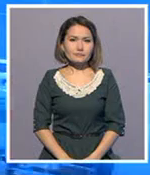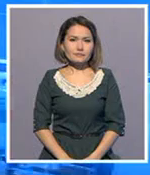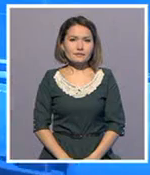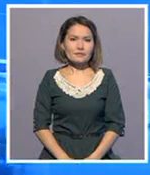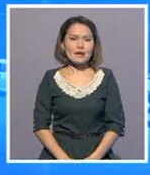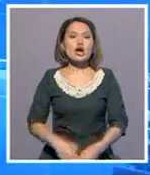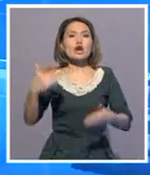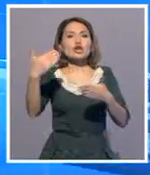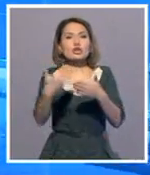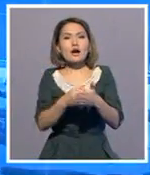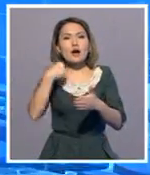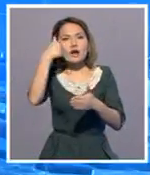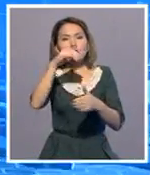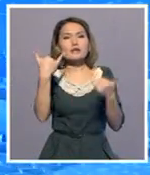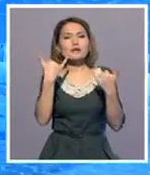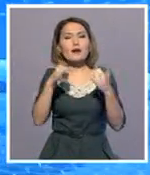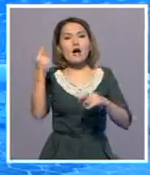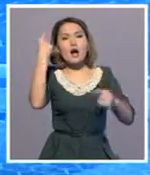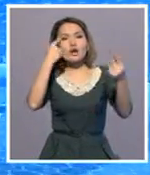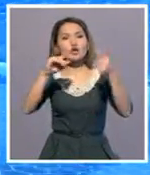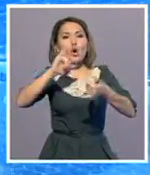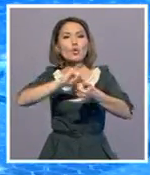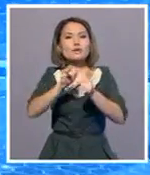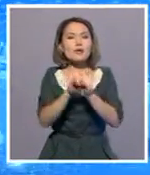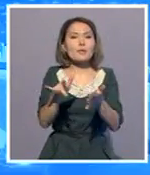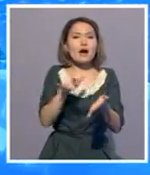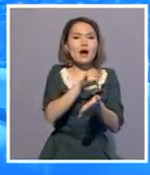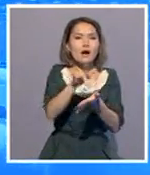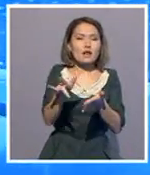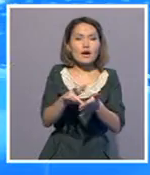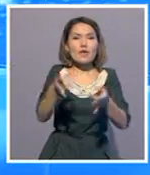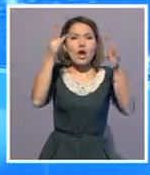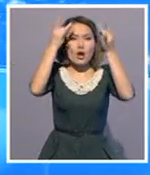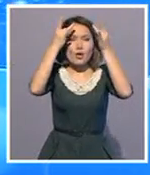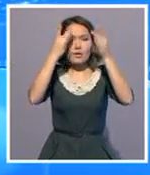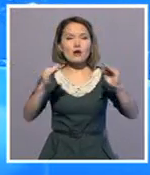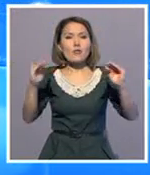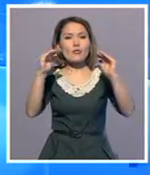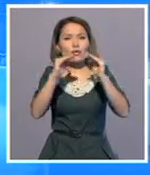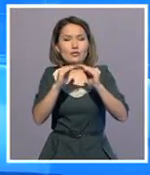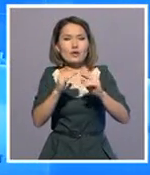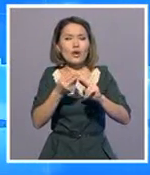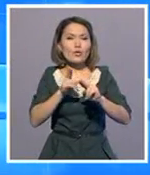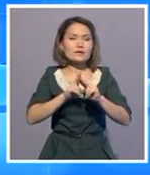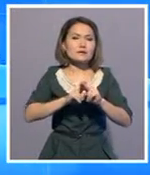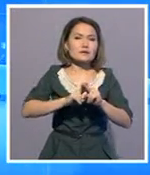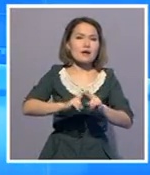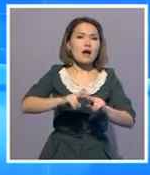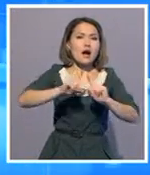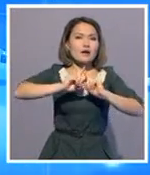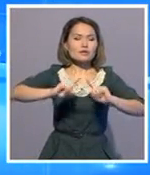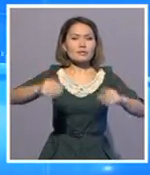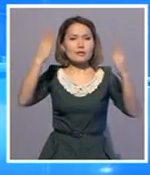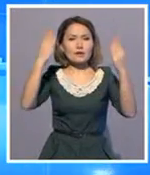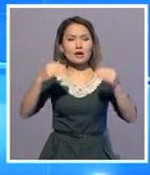Жаңа жылдық ғажайып, өз кемендегі этнографиялық мұражайда осындай атау мен көрмей өтіп жатыр. Жыл сайын дәстүрлтүрдейін бастырлатын ерекше шараға,